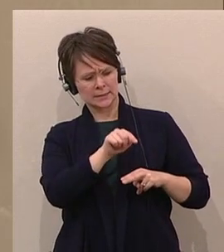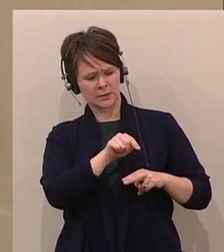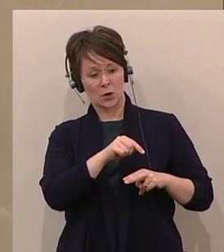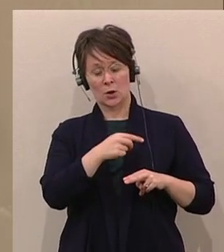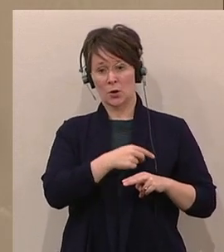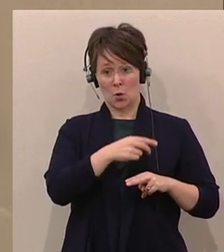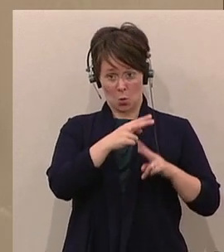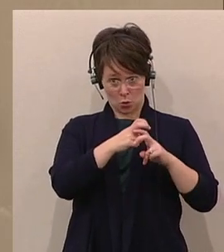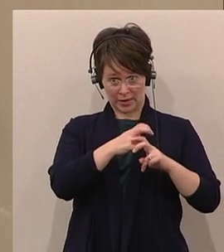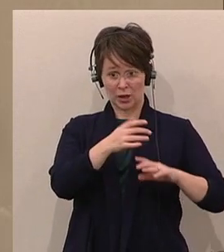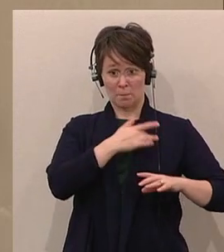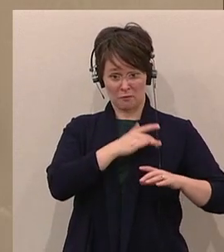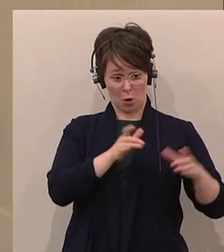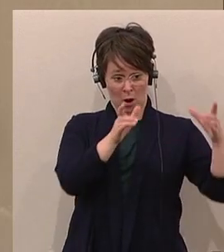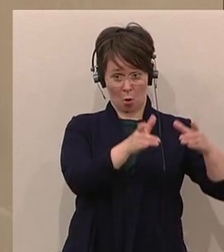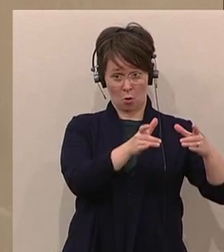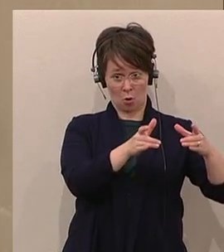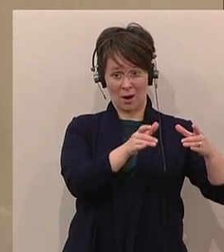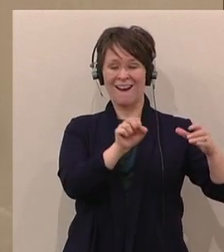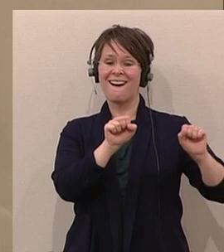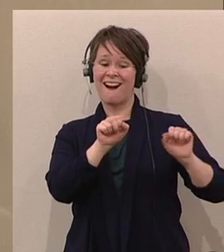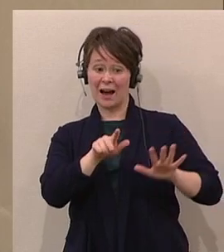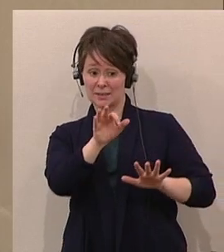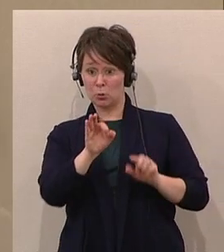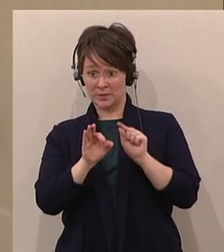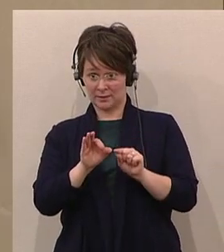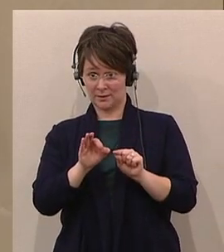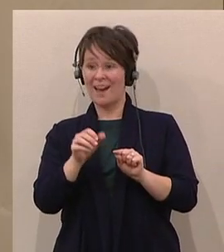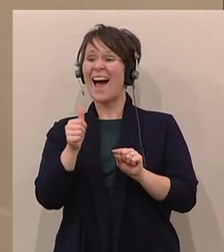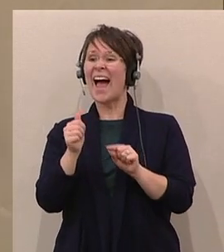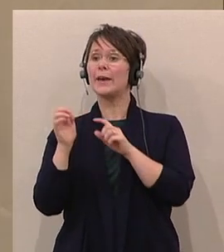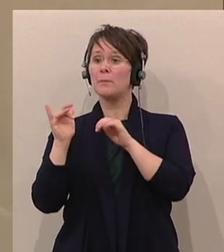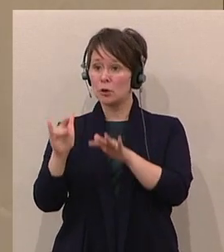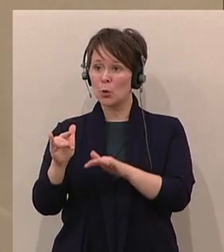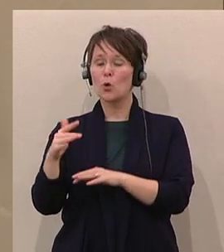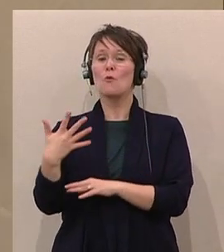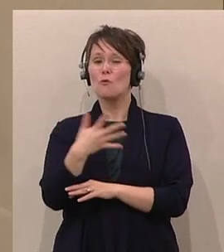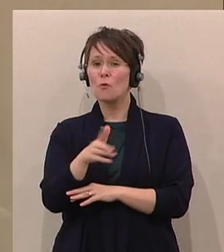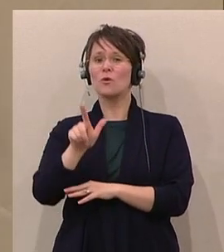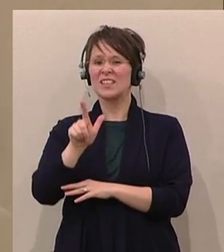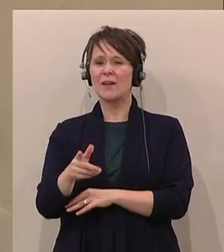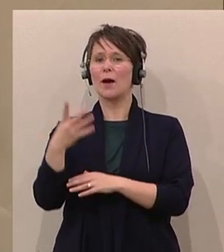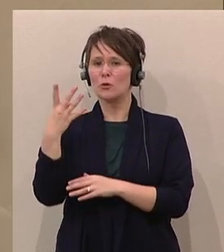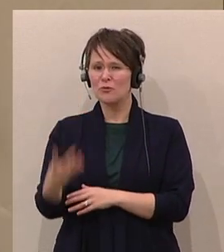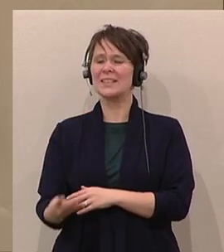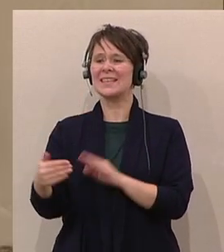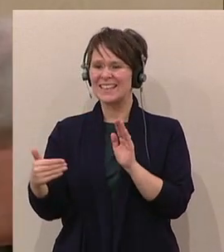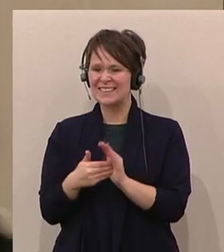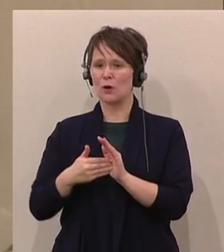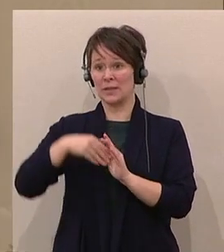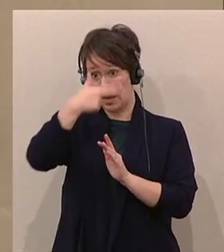Bevölkerung und das sind 1.542.000 Menschen armuts- oder